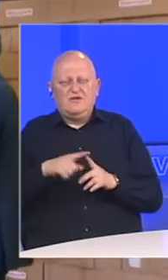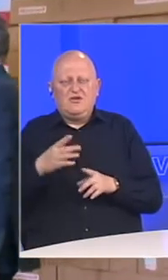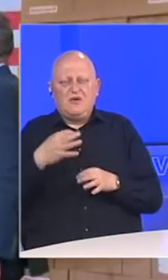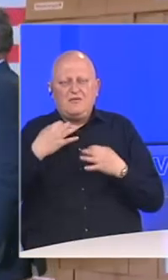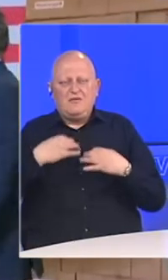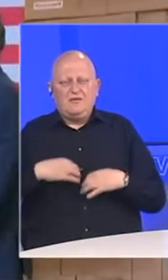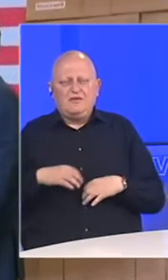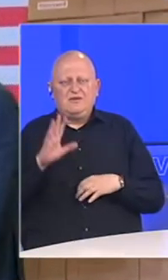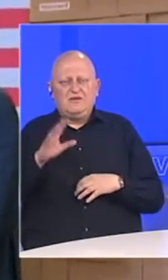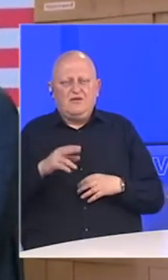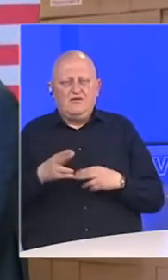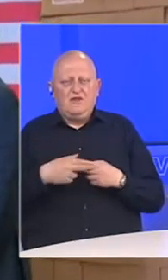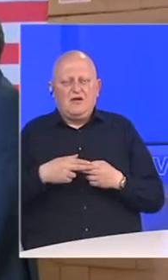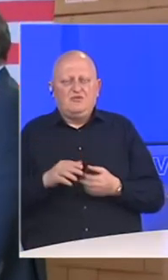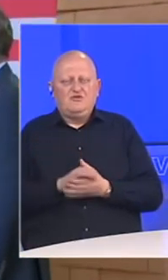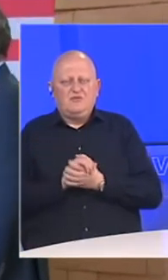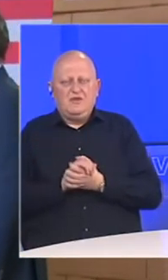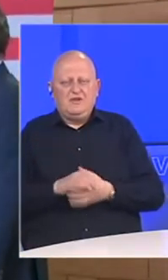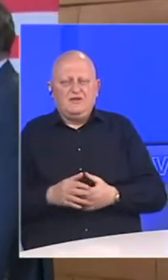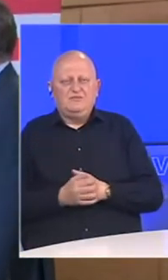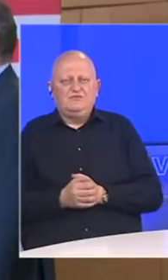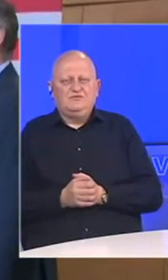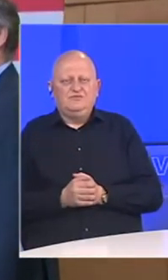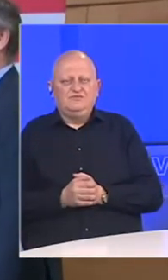predsjednika i njegovih najbližih saradnika.